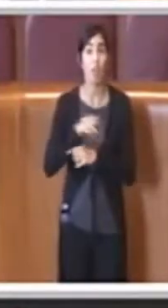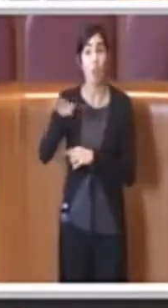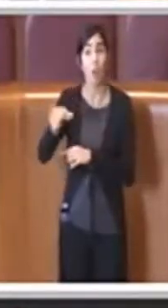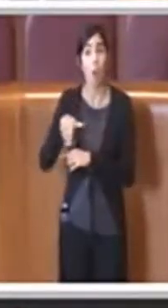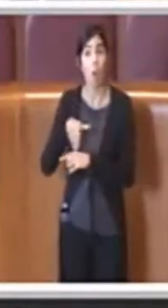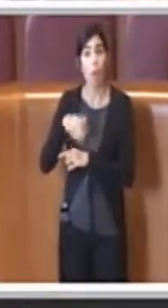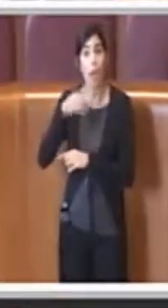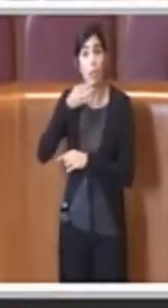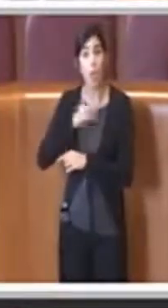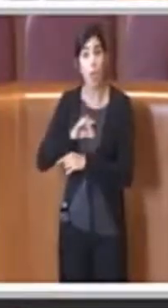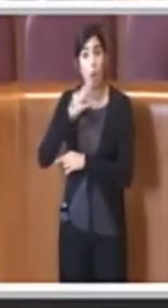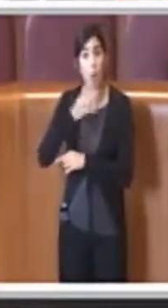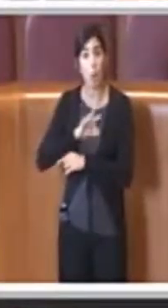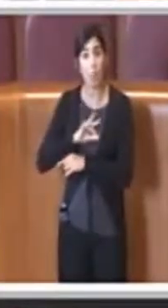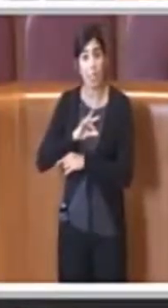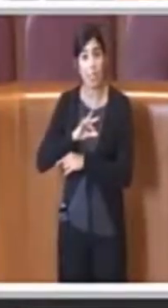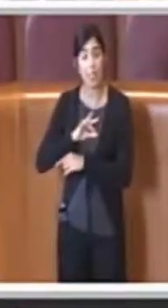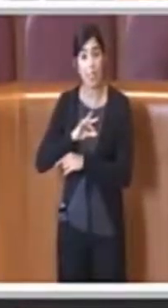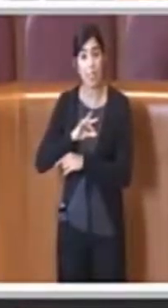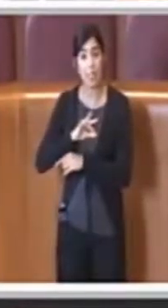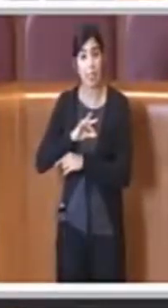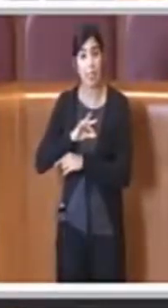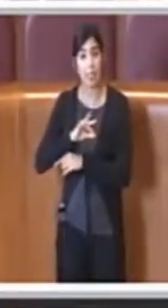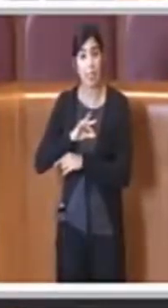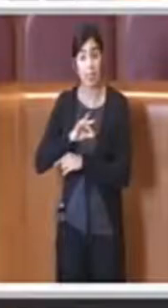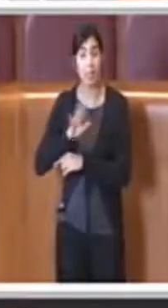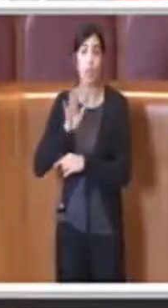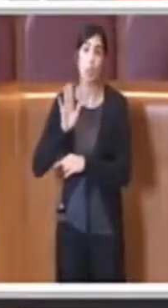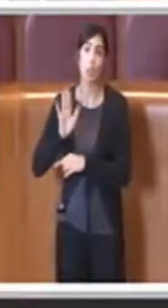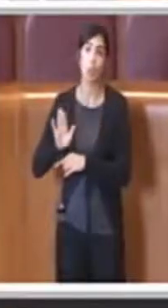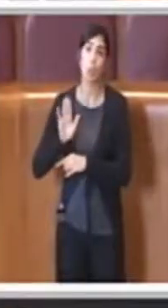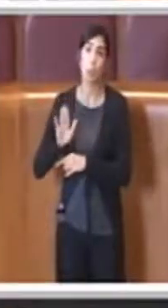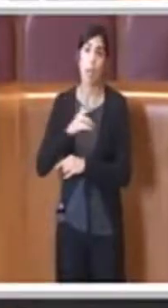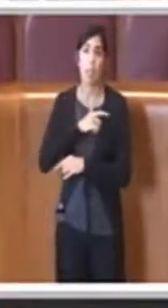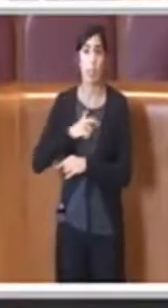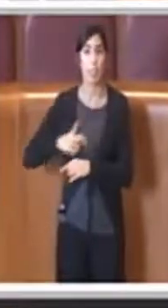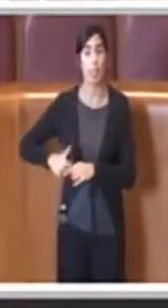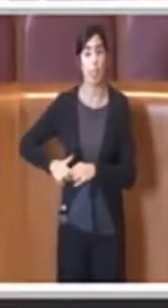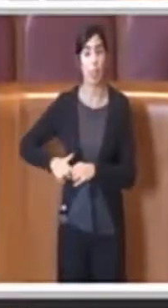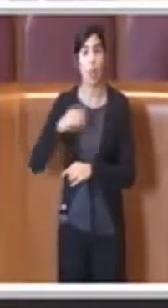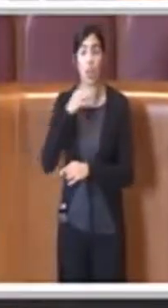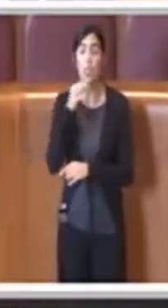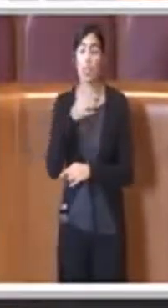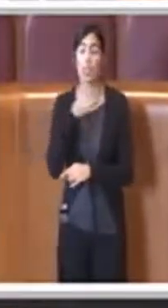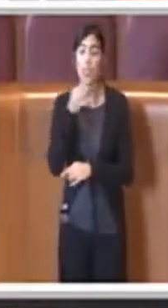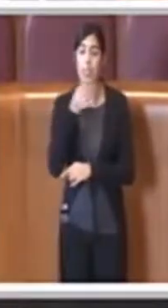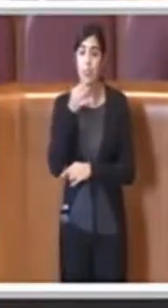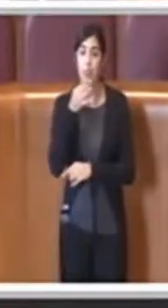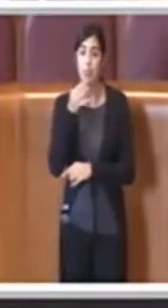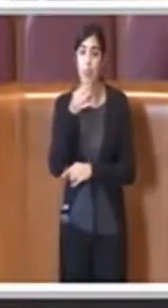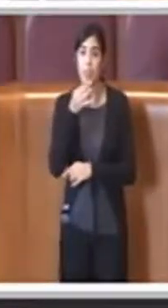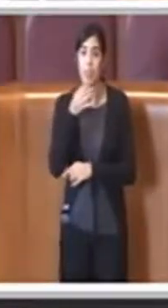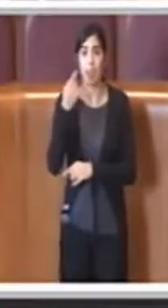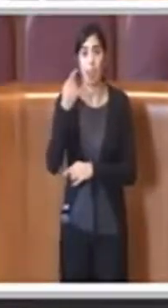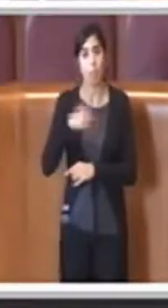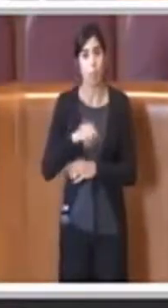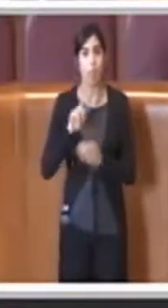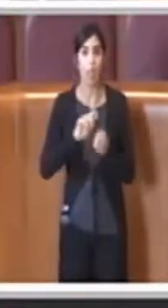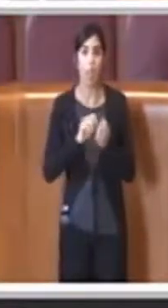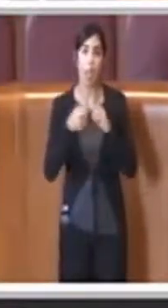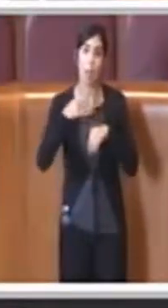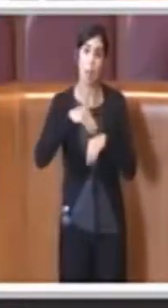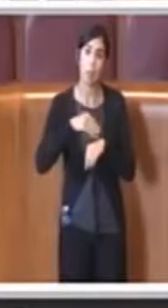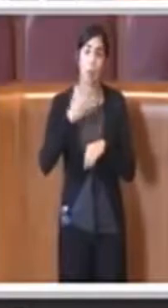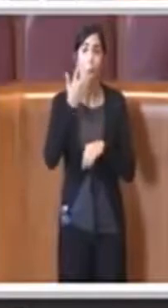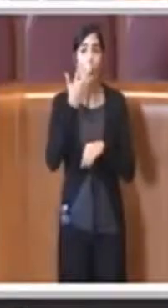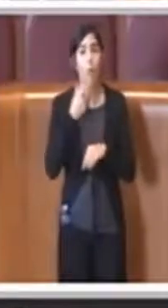è appunto del sindaco, quindi si è con questo emendamento anche dato